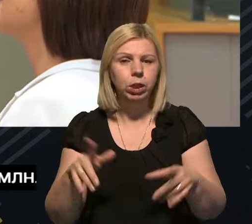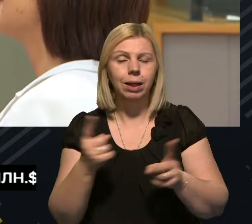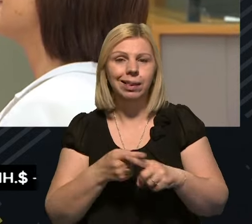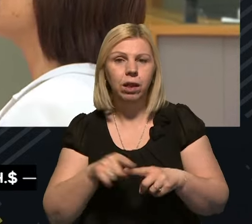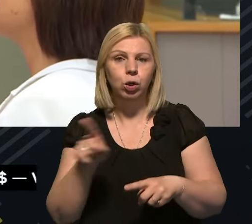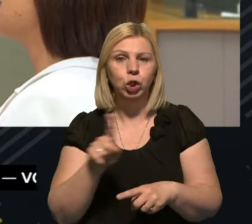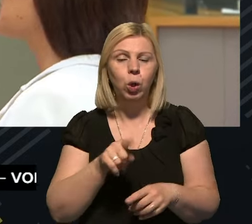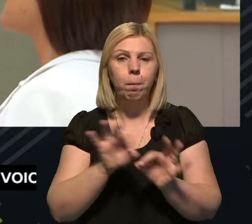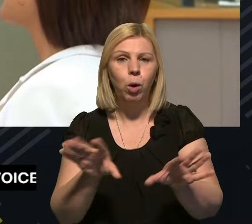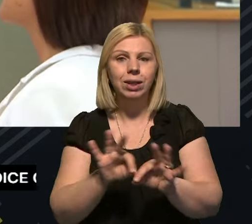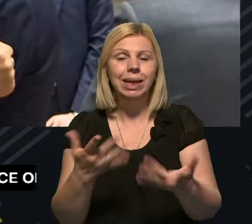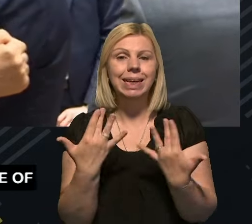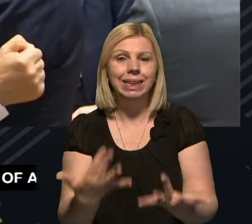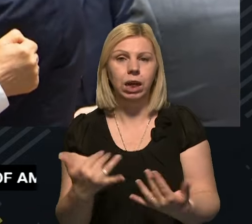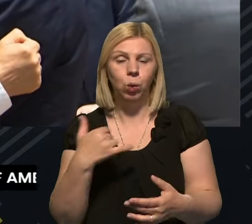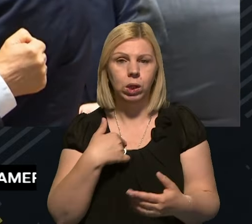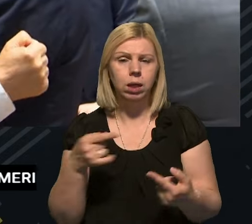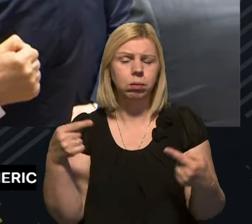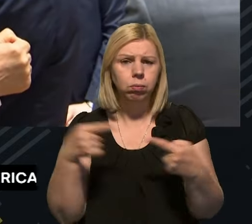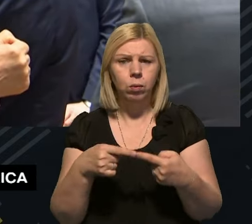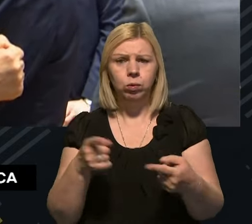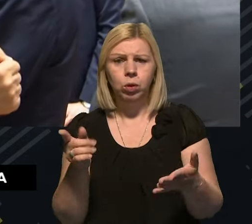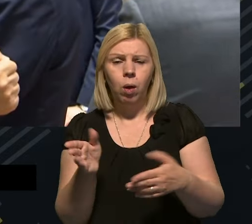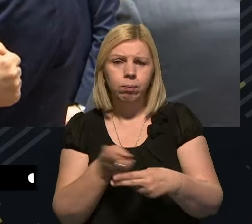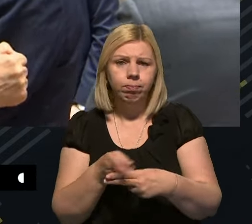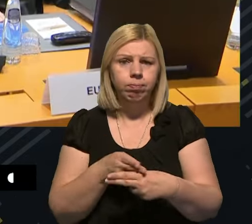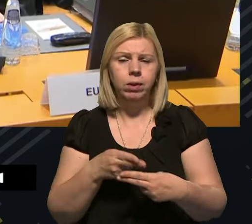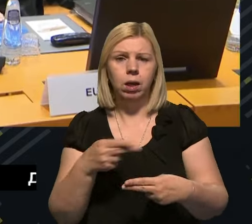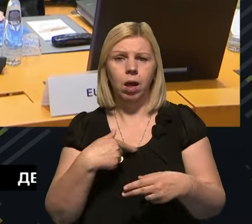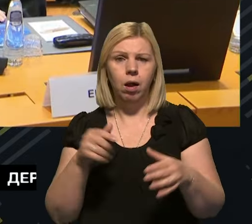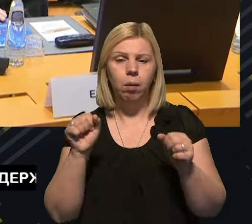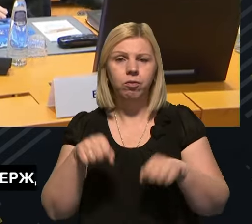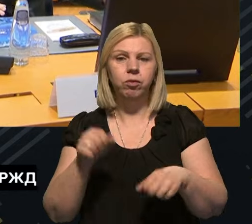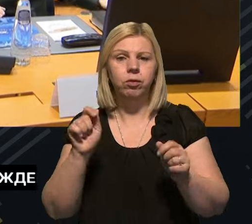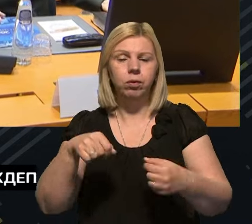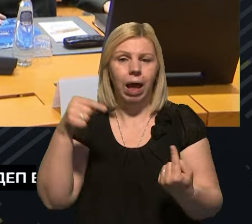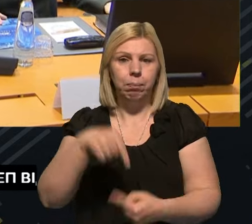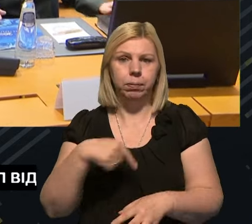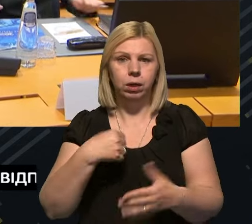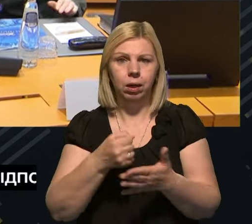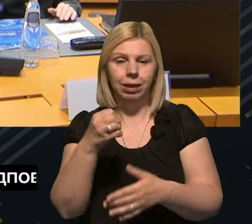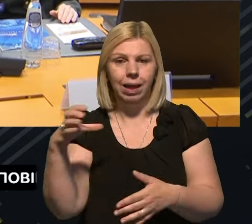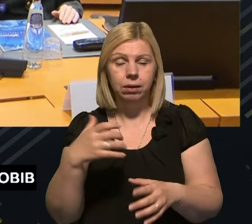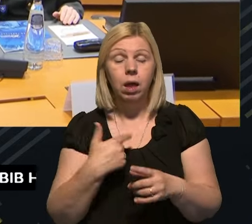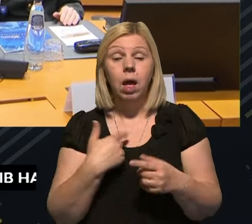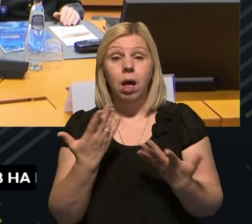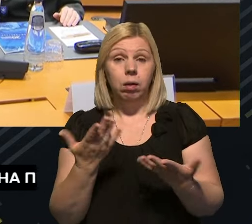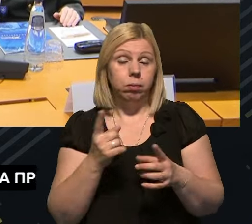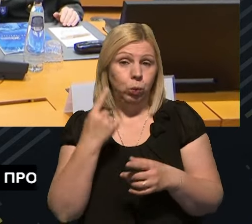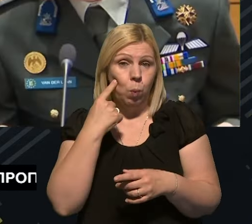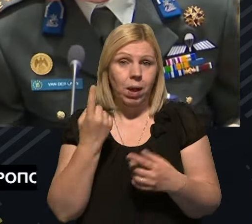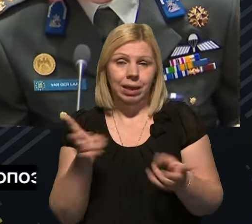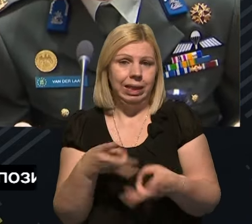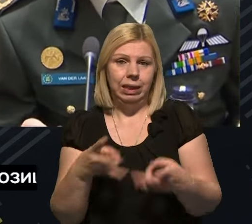пояснити, наскільки в нас певні регулювання відповідають вимогам ЄС чи ні. І тому, я думаю, що, в принципі, не